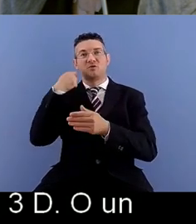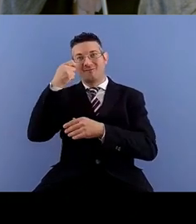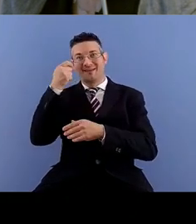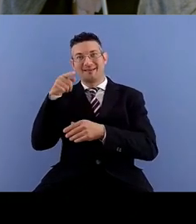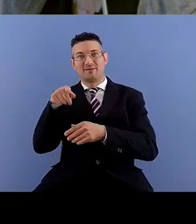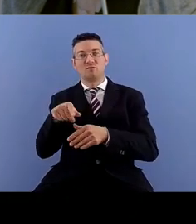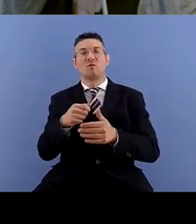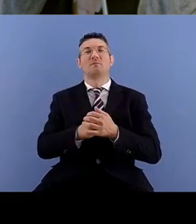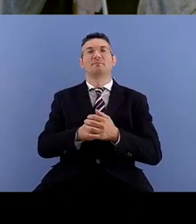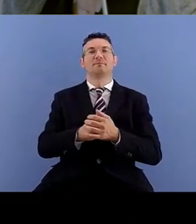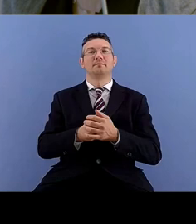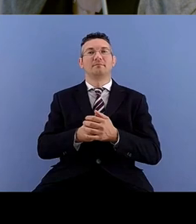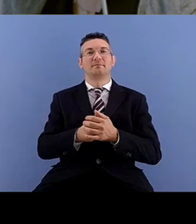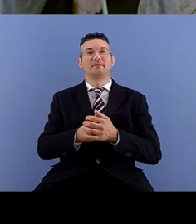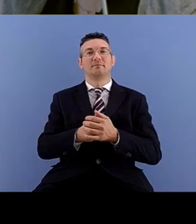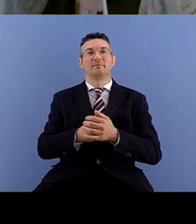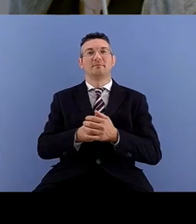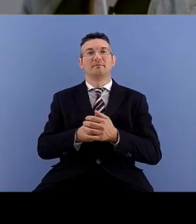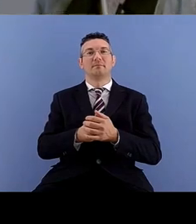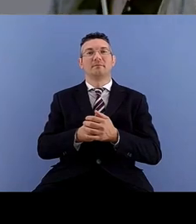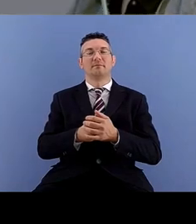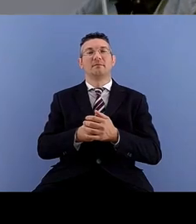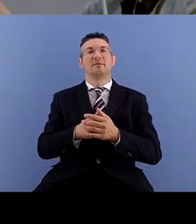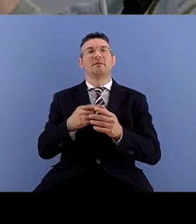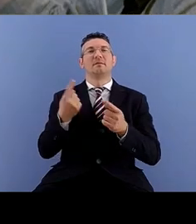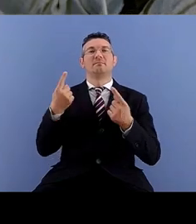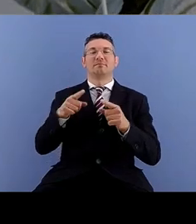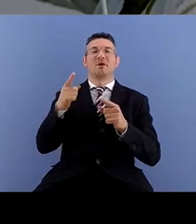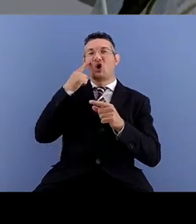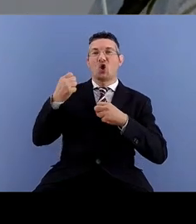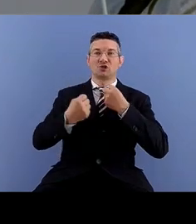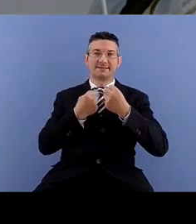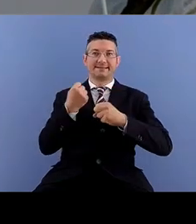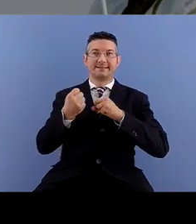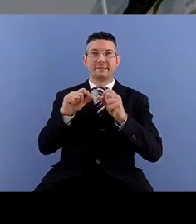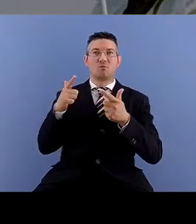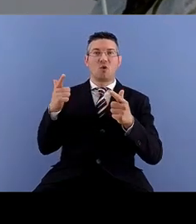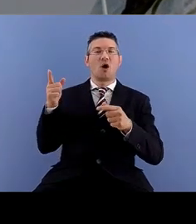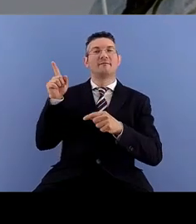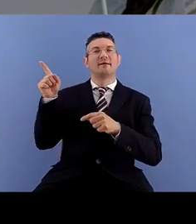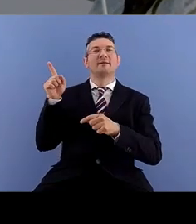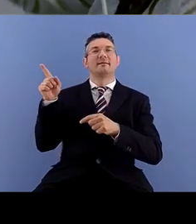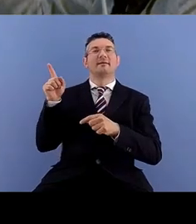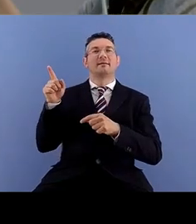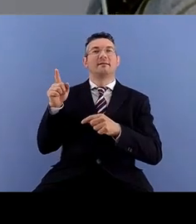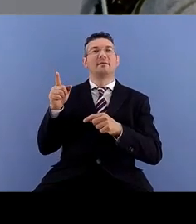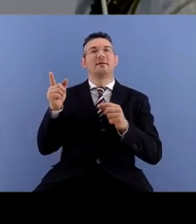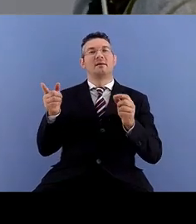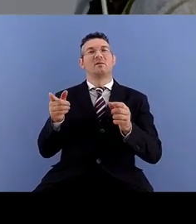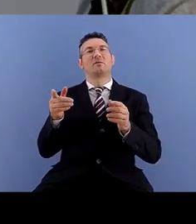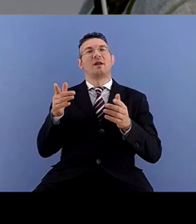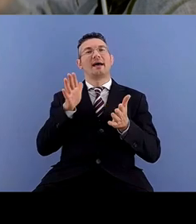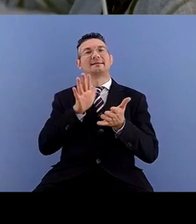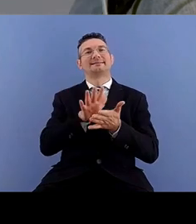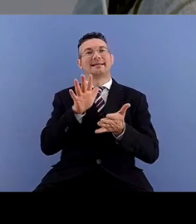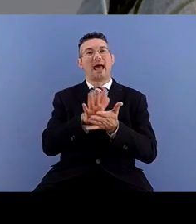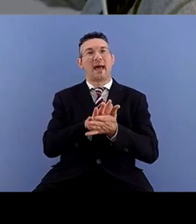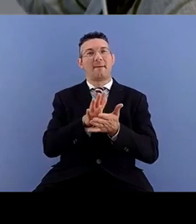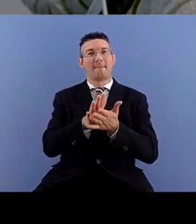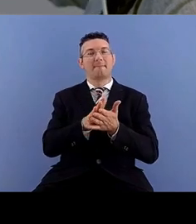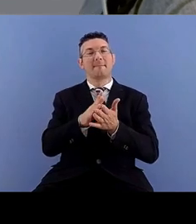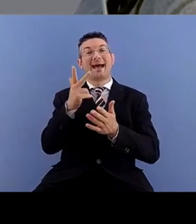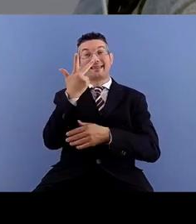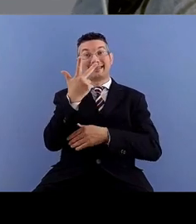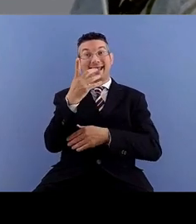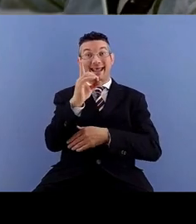questo racinetico qui non si muove era comunque una stampa sempre 3D la